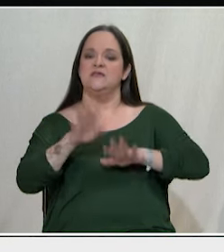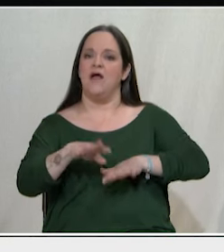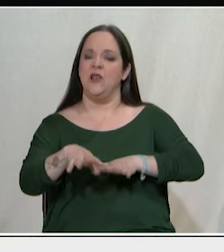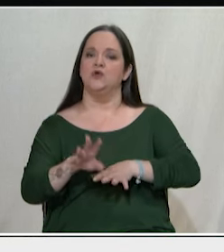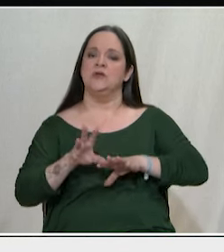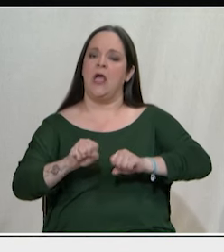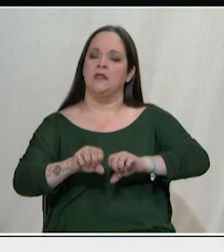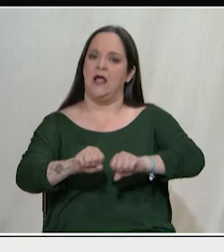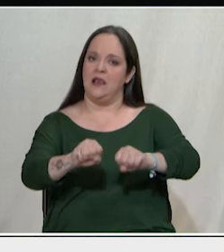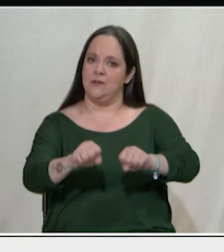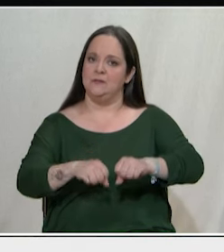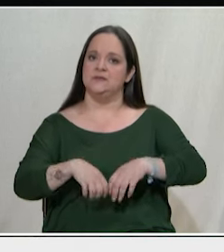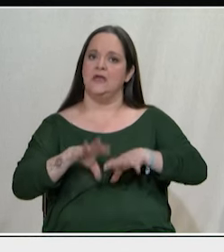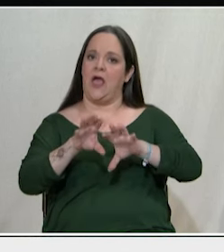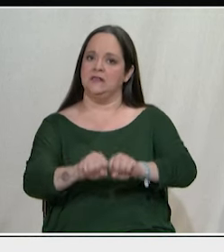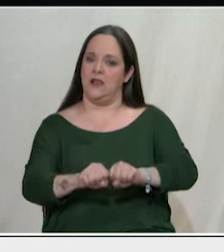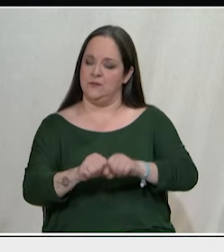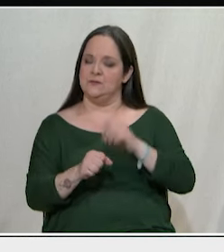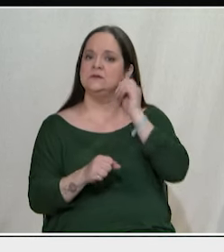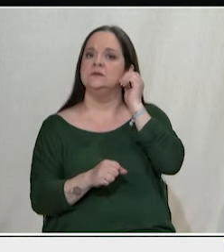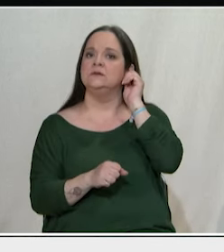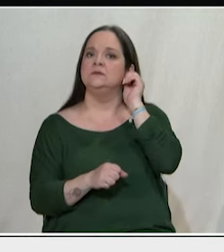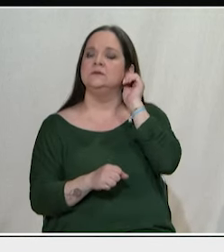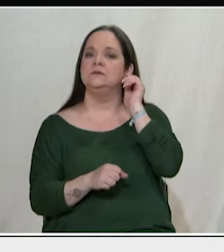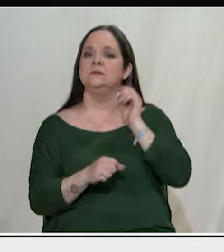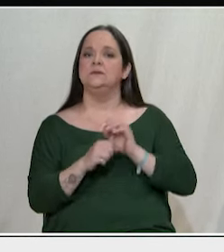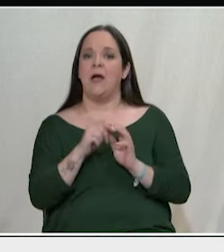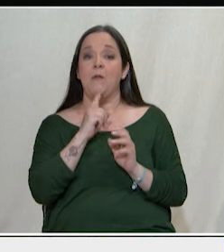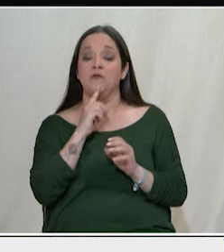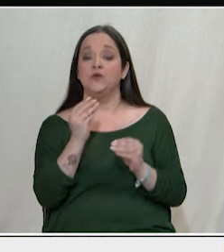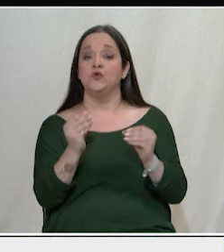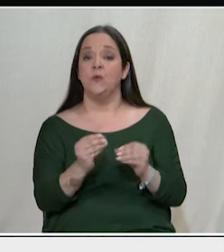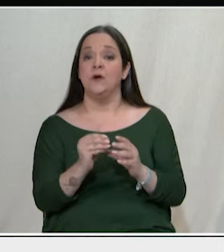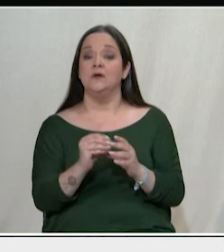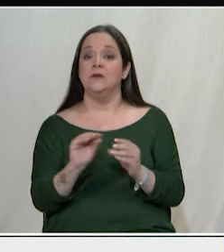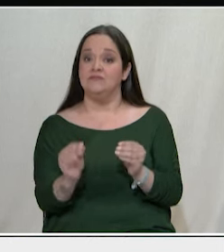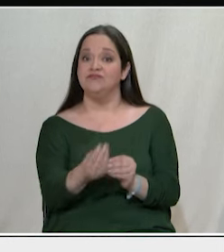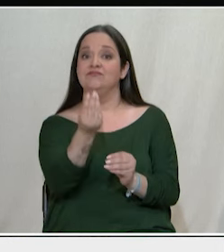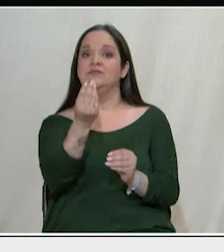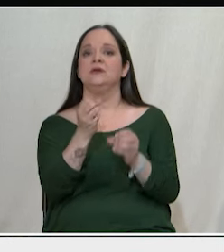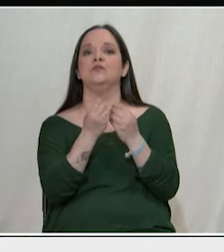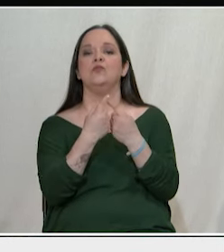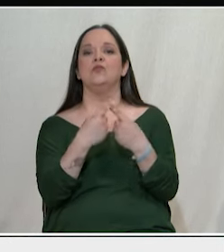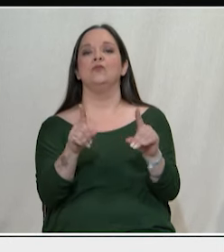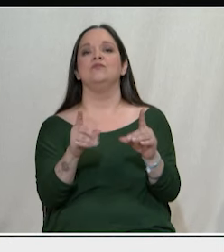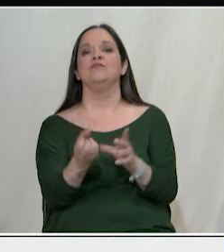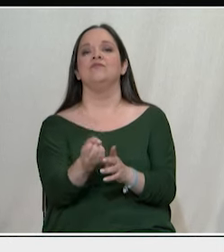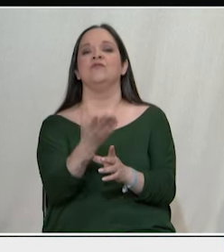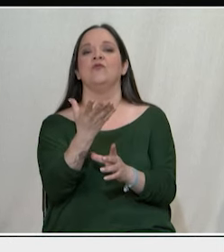καταλήψεις, στις κινητοποίησεις και μέσα από εκεί να αναδειχθεί και μια διαφορετική, μια καινούργια αντίληψη της